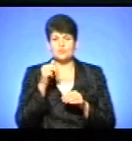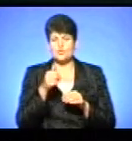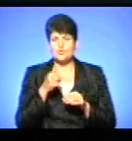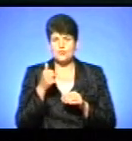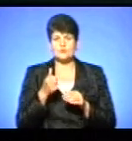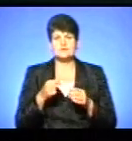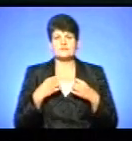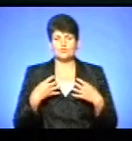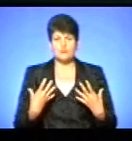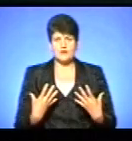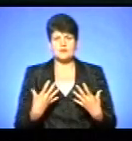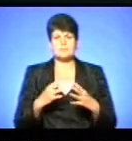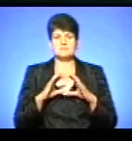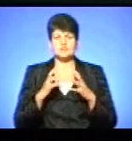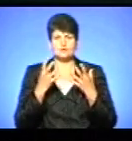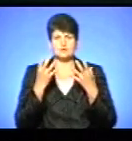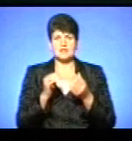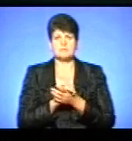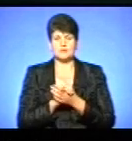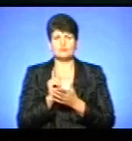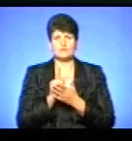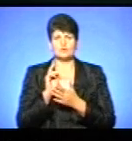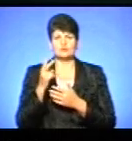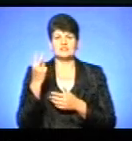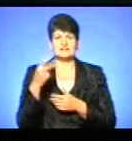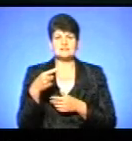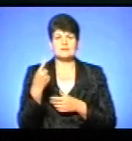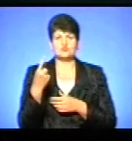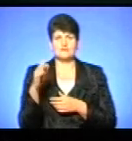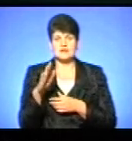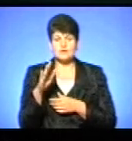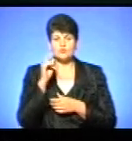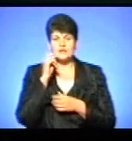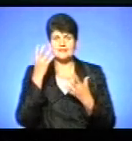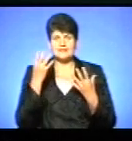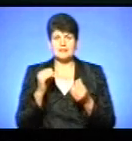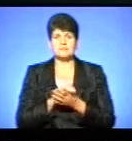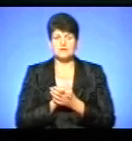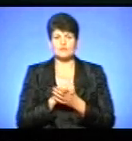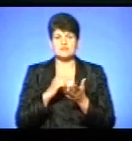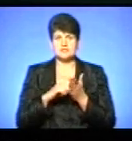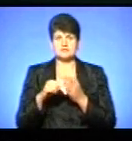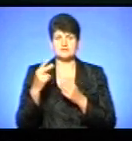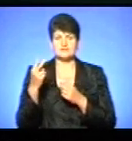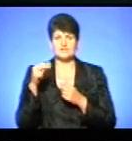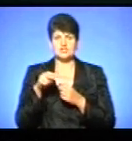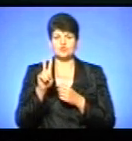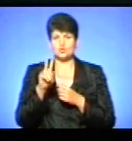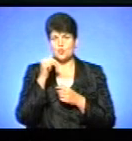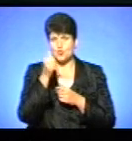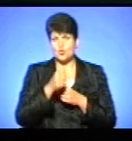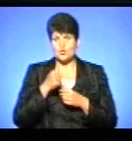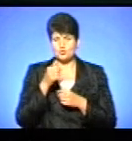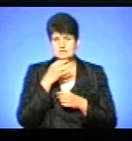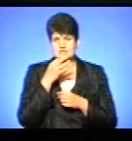Міжнародного дня миру має відбуватися щороку 21 вересня. В Україні день миру відзначають з 2002 року, повідомила